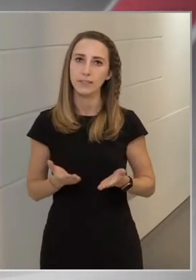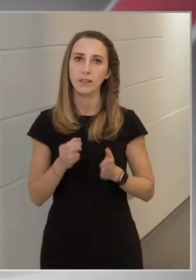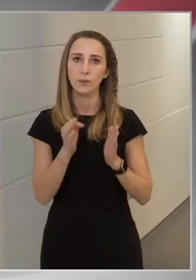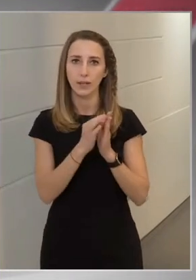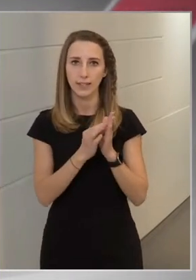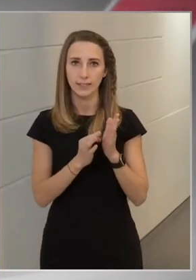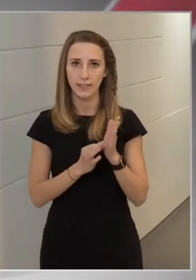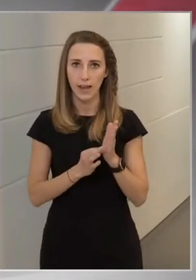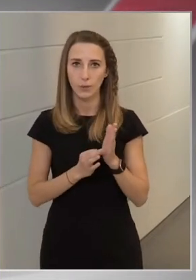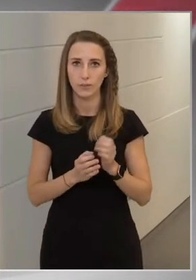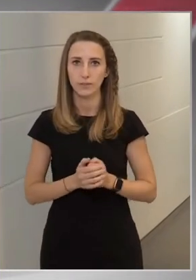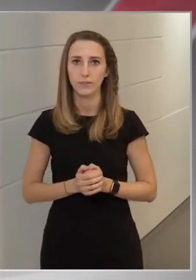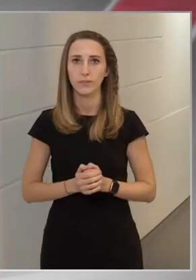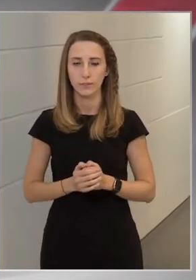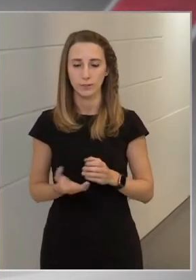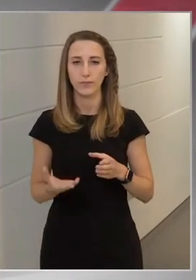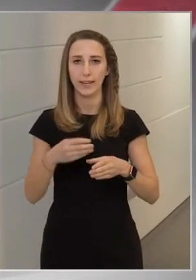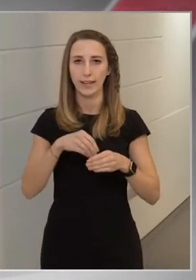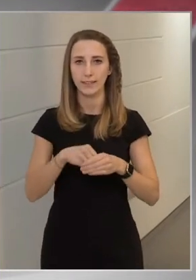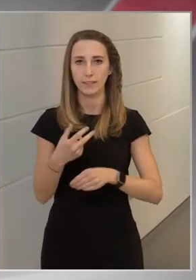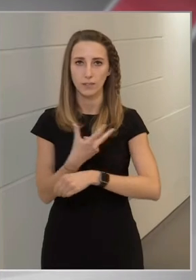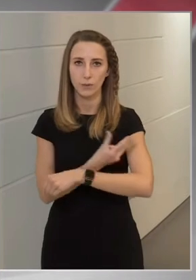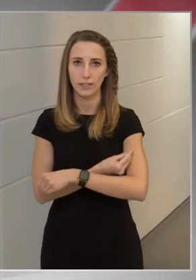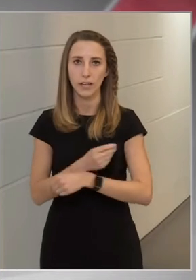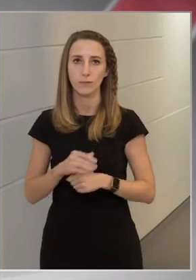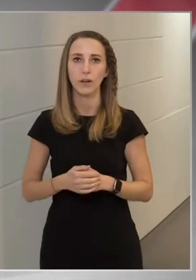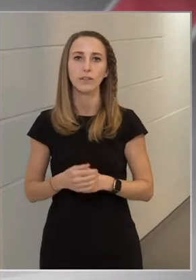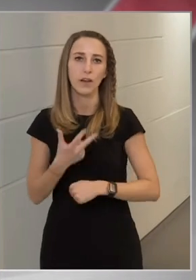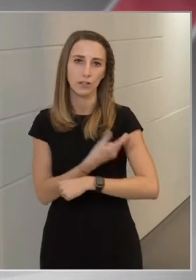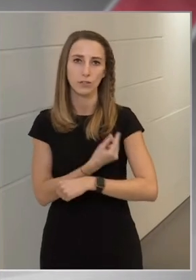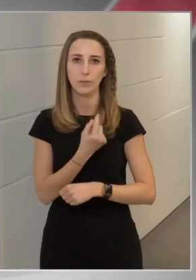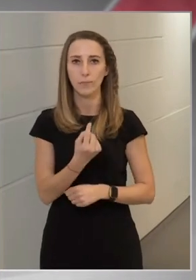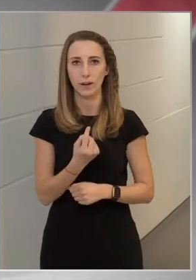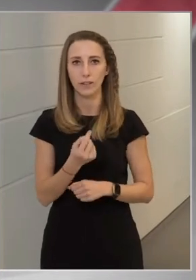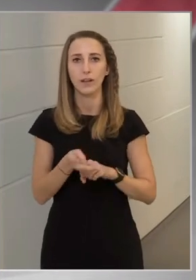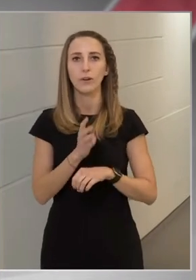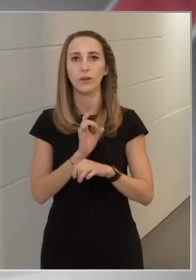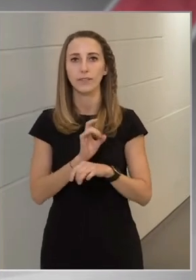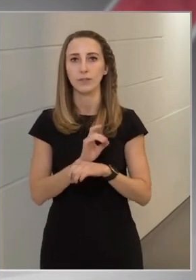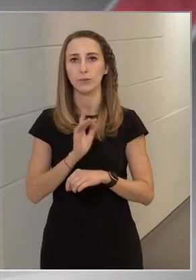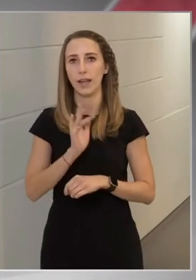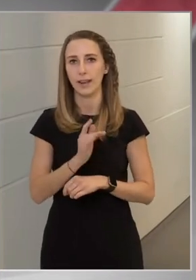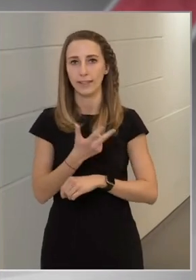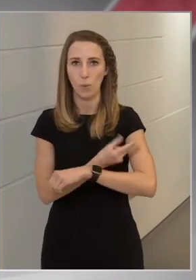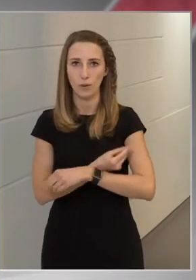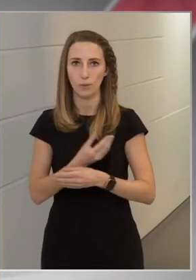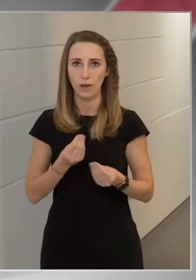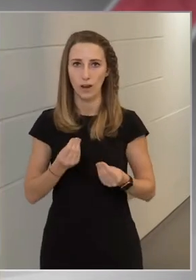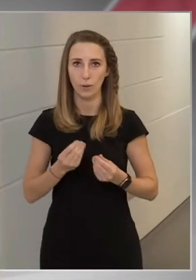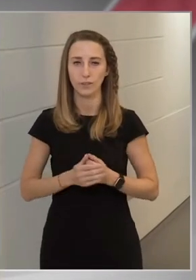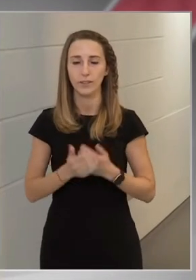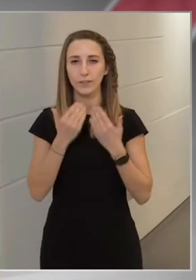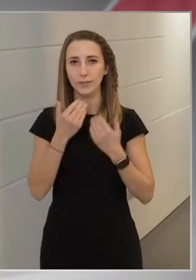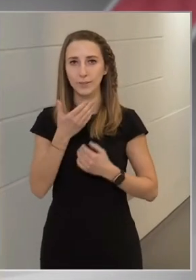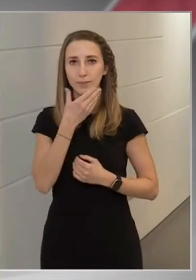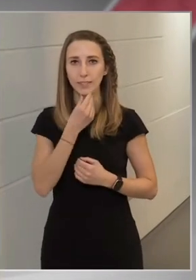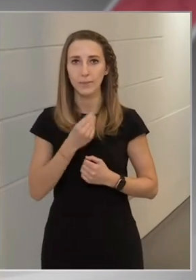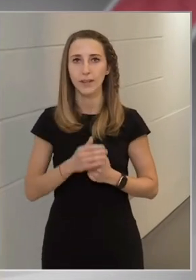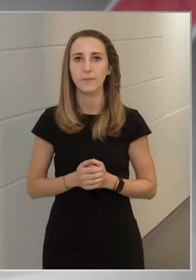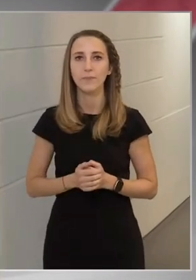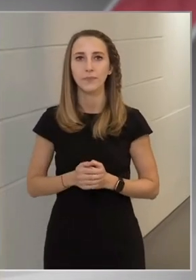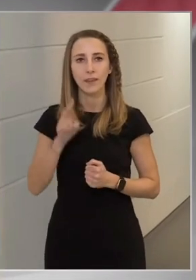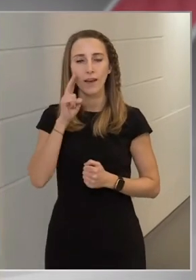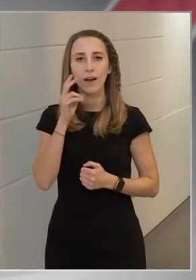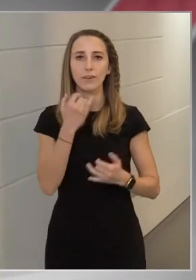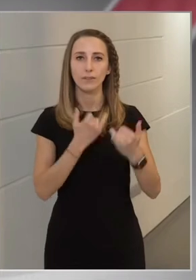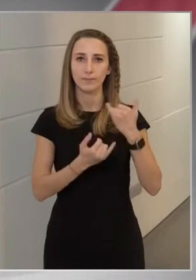hogy regisztráljon és vegyen részt az oltásban, adassa be magának a koronavírus elleni oltóanyagot. Köszönöm szépen! És akkor